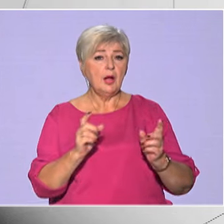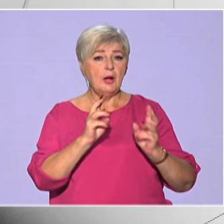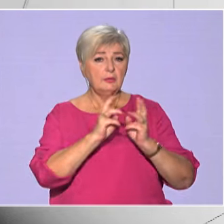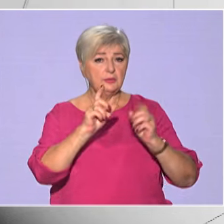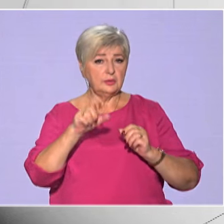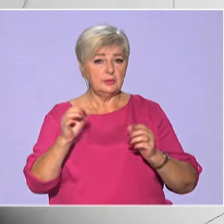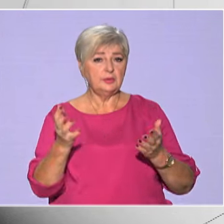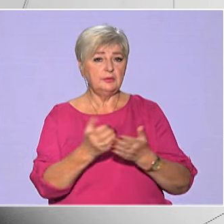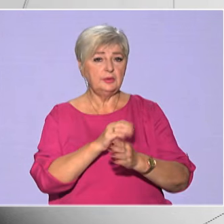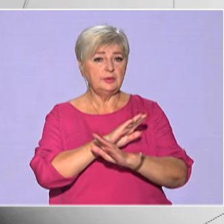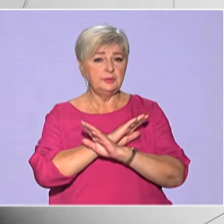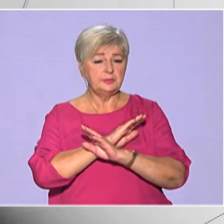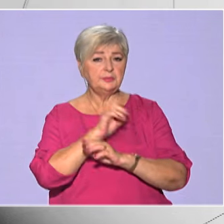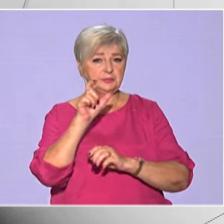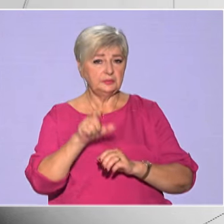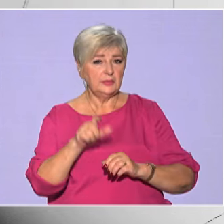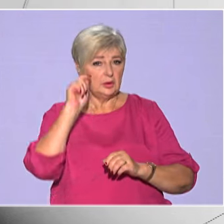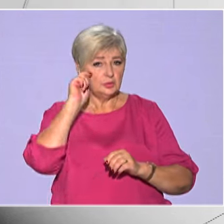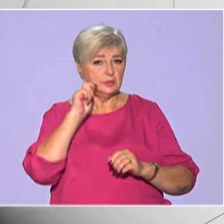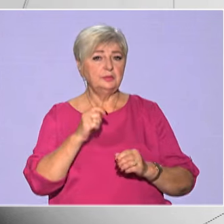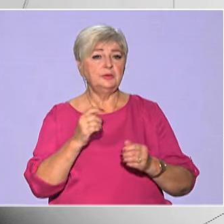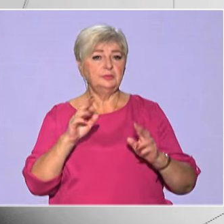чоловіка. Пожежу вдалося ліквідувати.